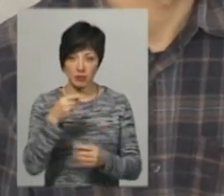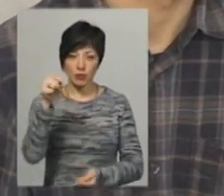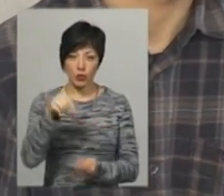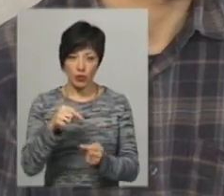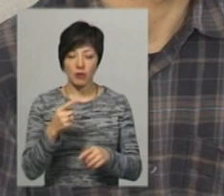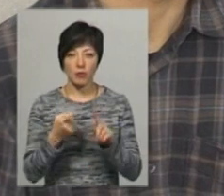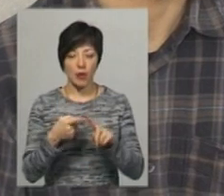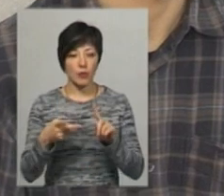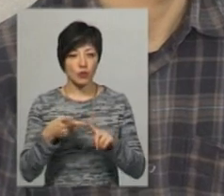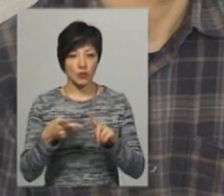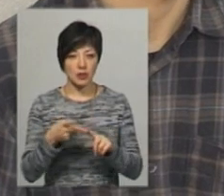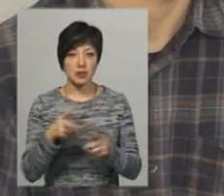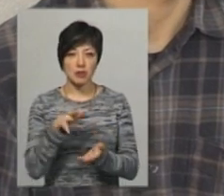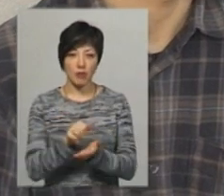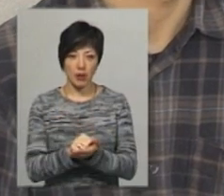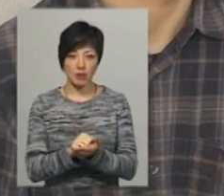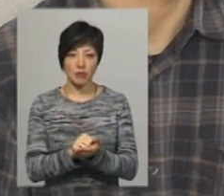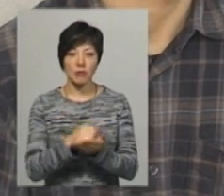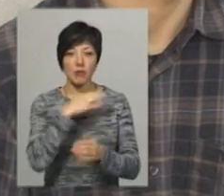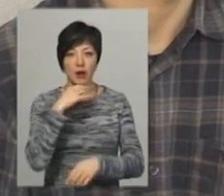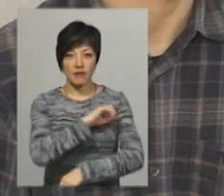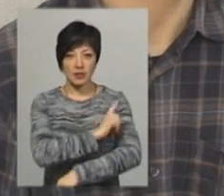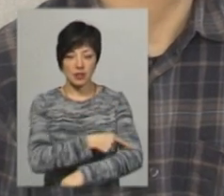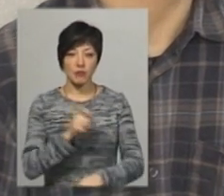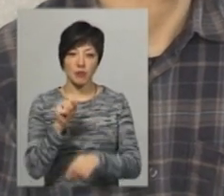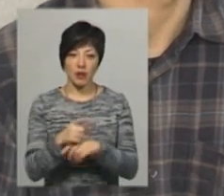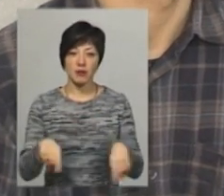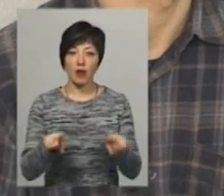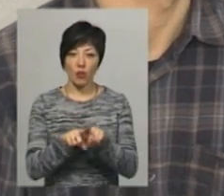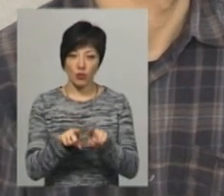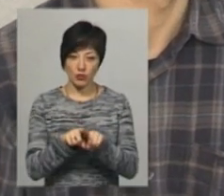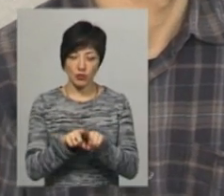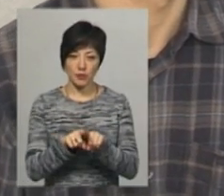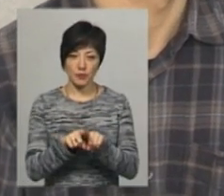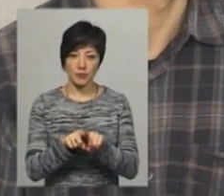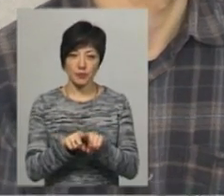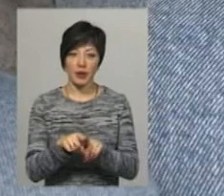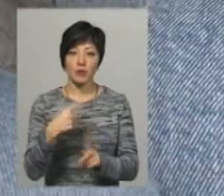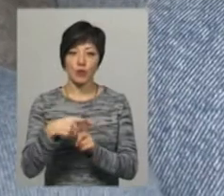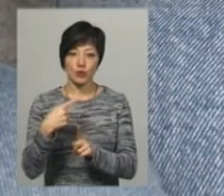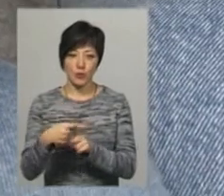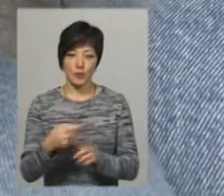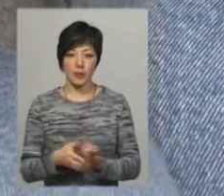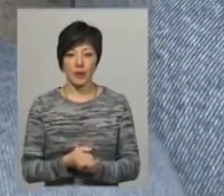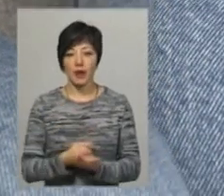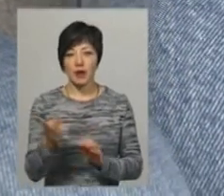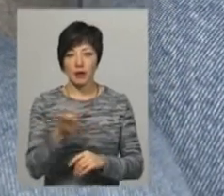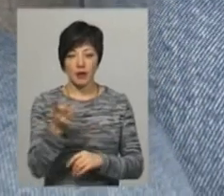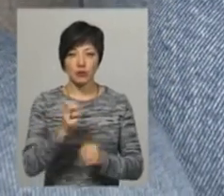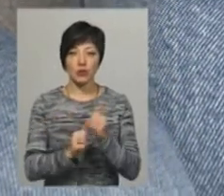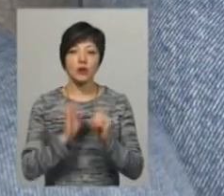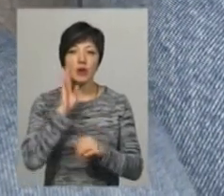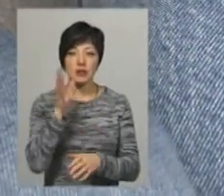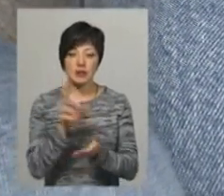підходило, по-перше, а по-друге, вони займалися досить багато фільшними вправами, і це також було вплюсом. Гена та Марія щоранку